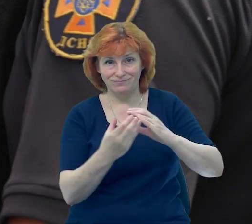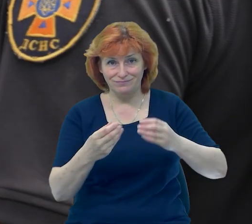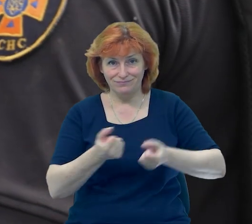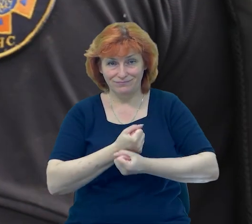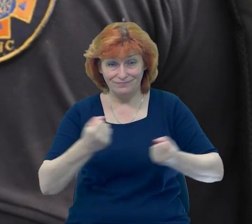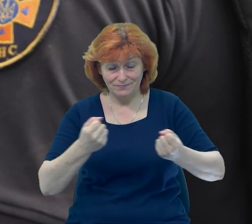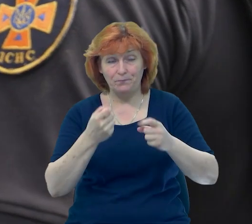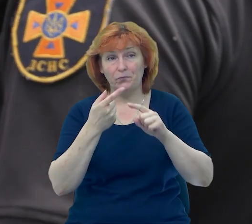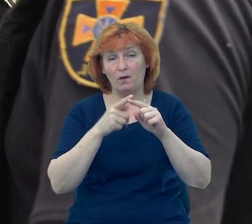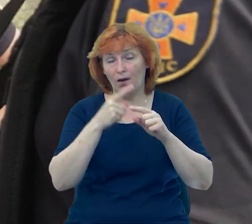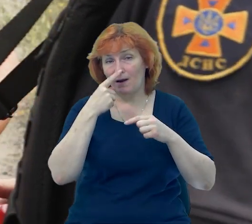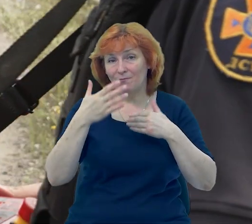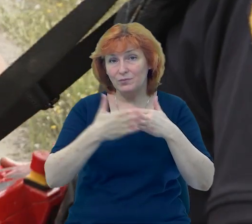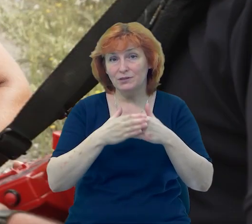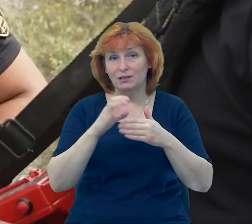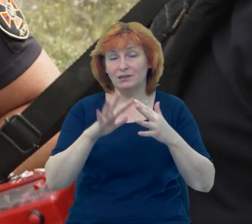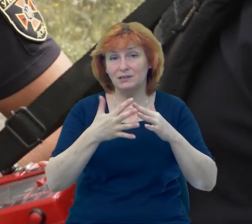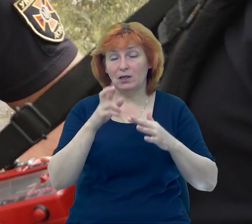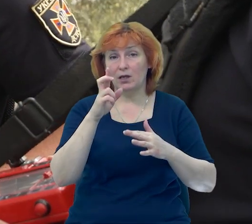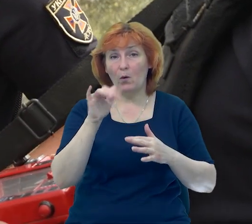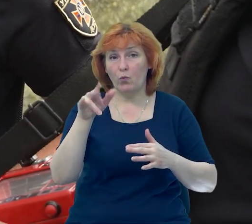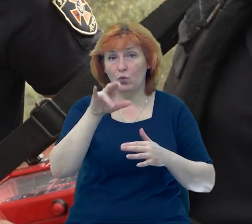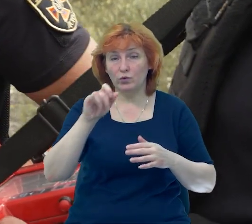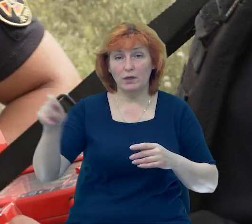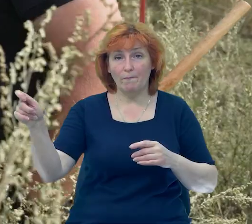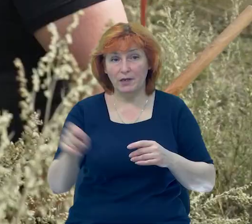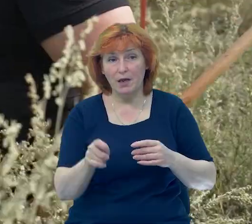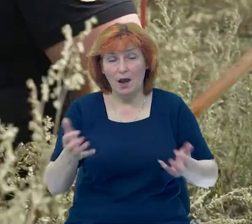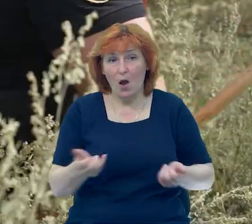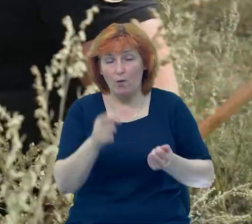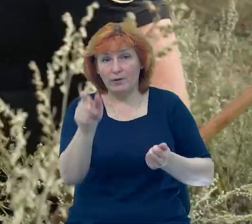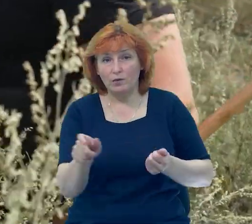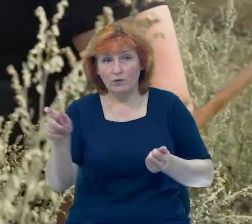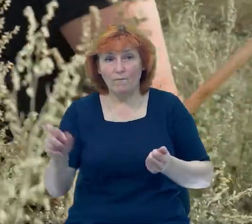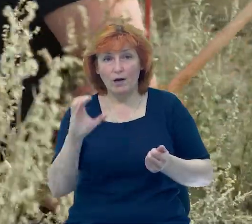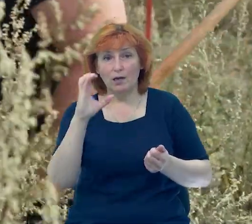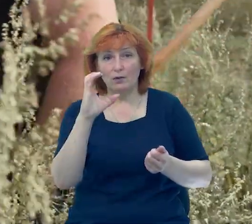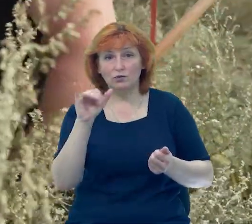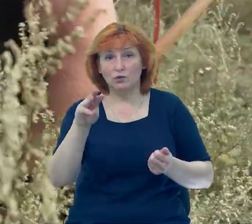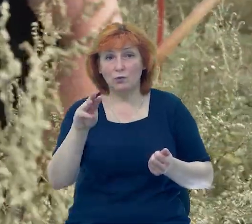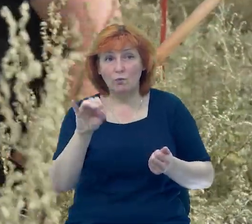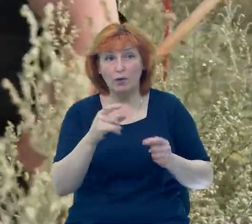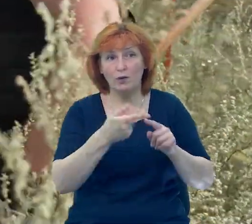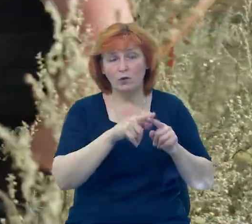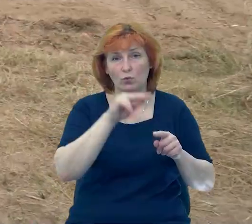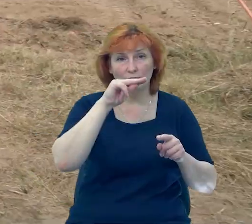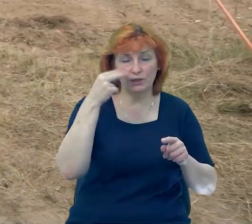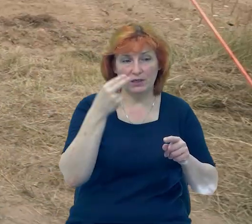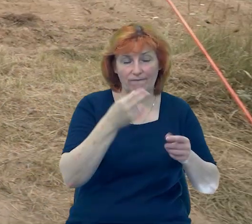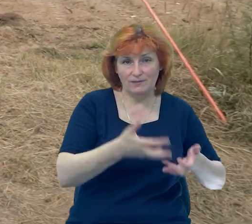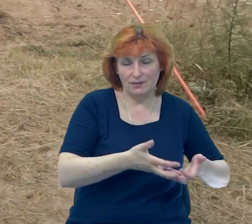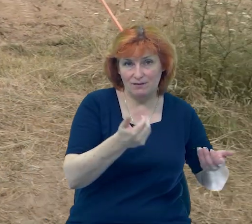полі поблизу села Буди працюють рятувальники з Сумщини. За кілька десятків метрів працюють чернігівські сапери.